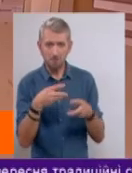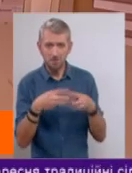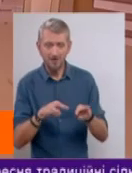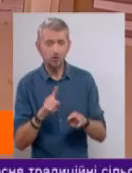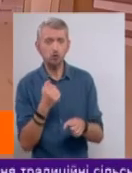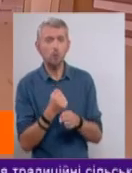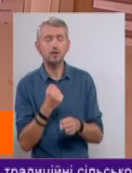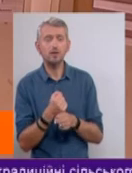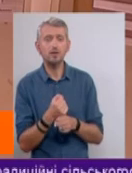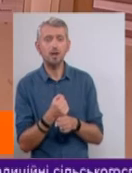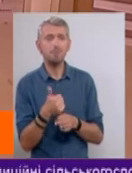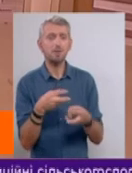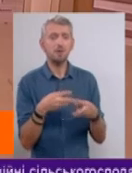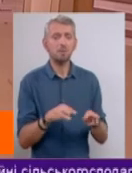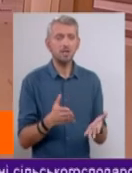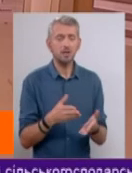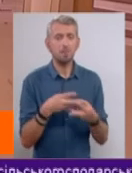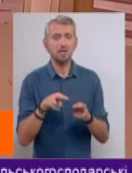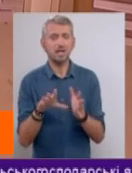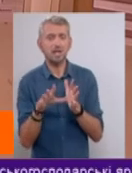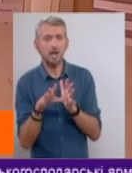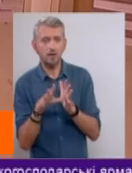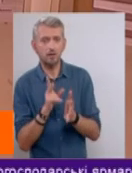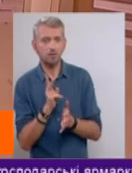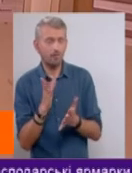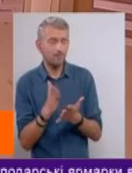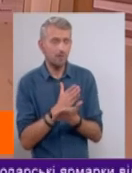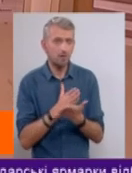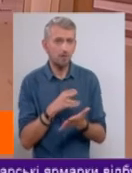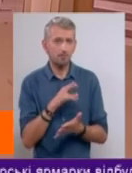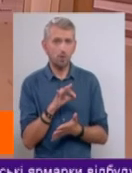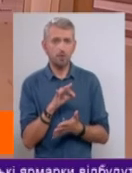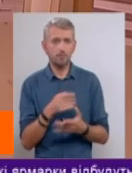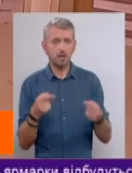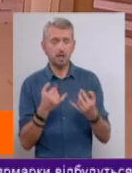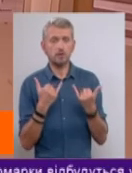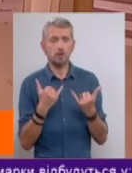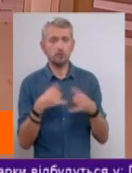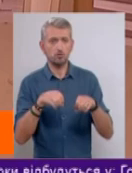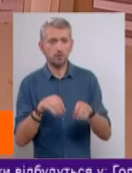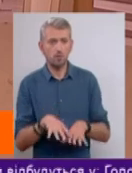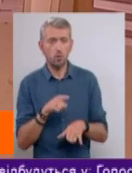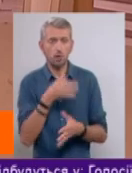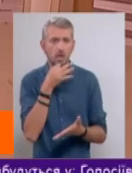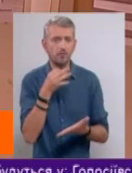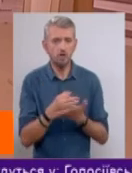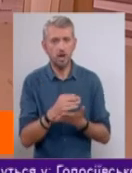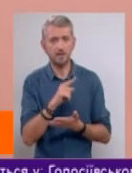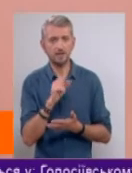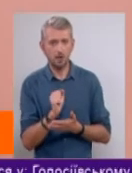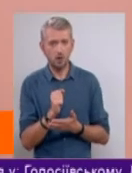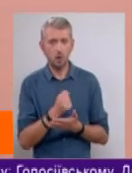що робить прем'єр-миністр, міністр енергетики, який вообще по согласно действуючому постановлению отвечає за